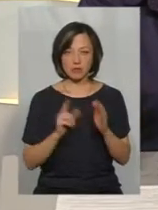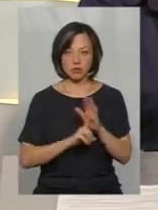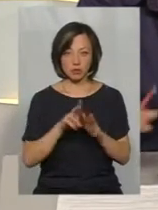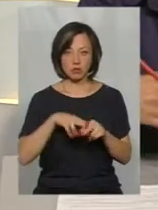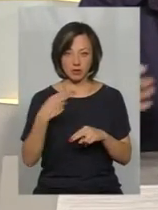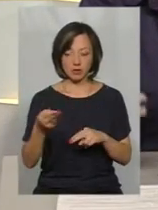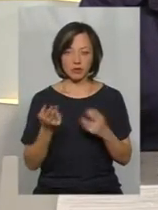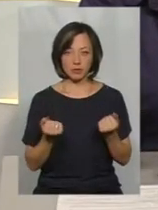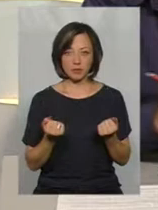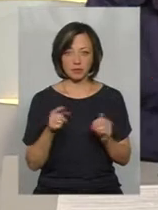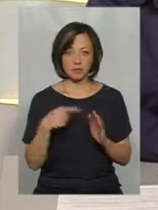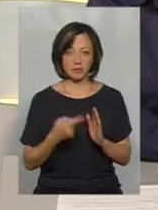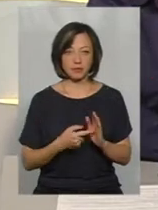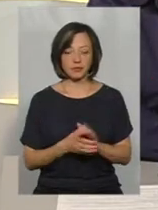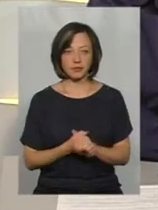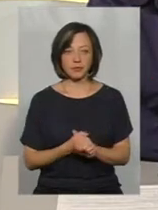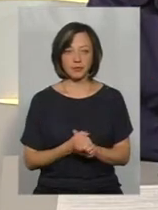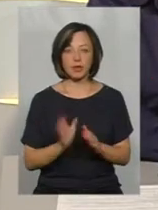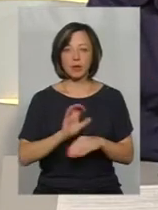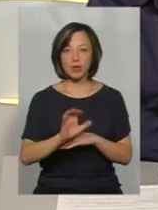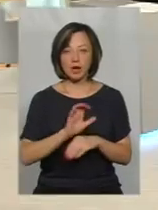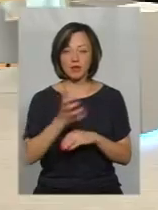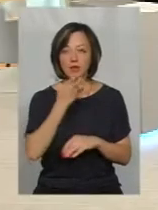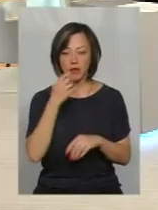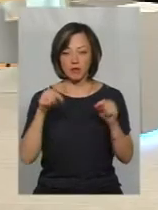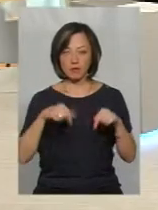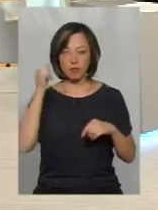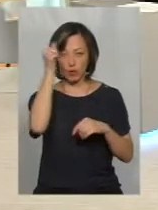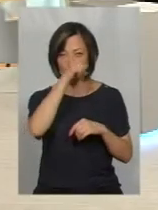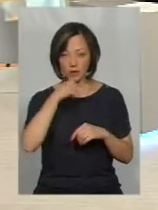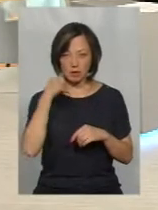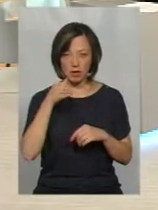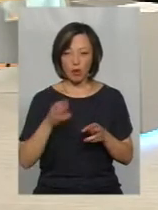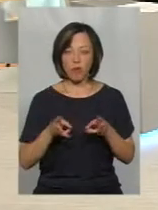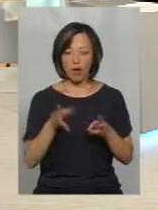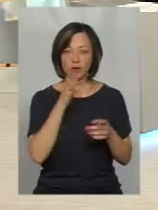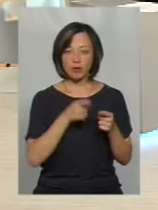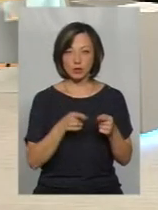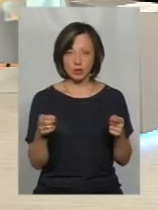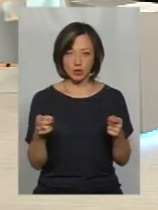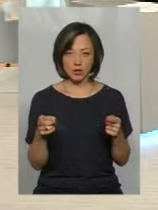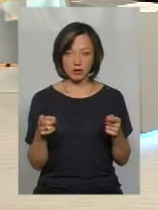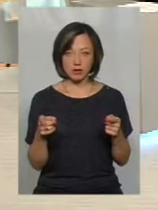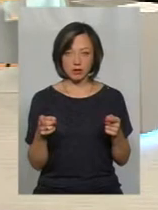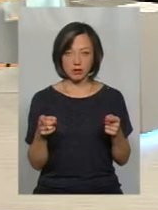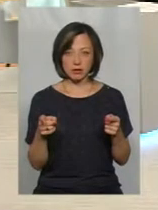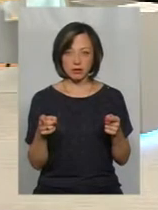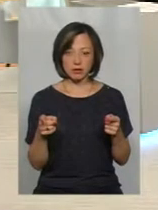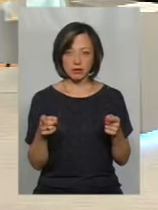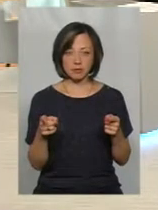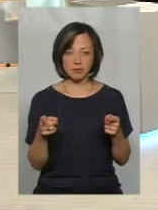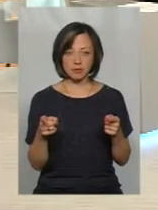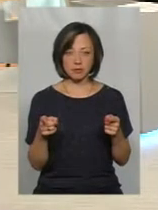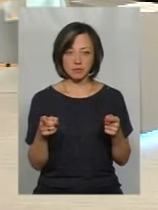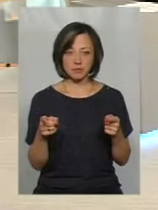почнеться? Тобто, подача тепла відбудеться вже в цьому році, опалювальному сезоні, ну, в цьому році в тому числі, а